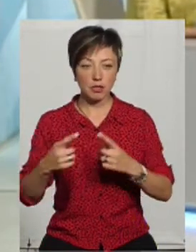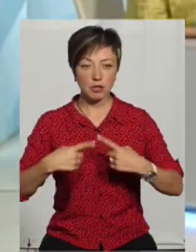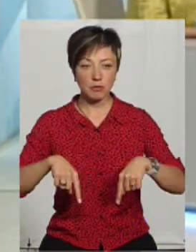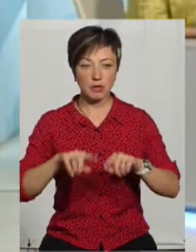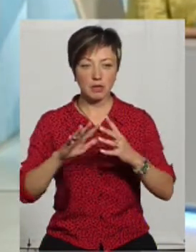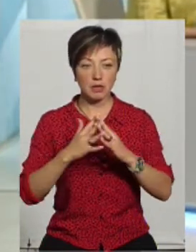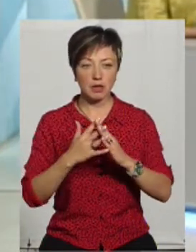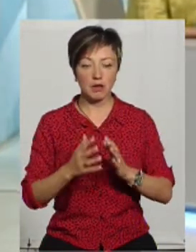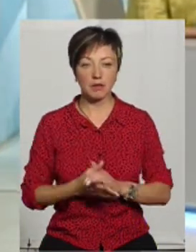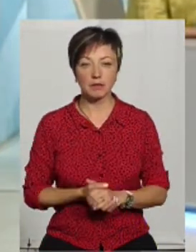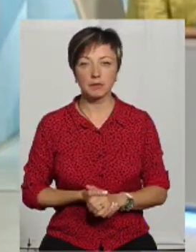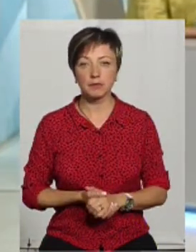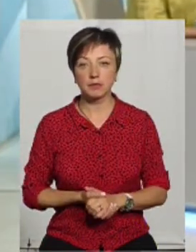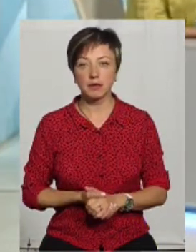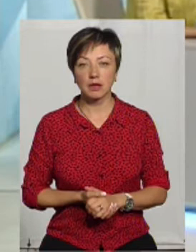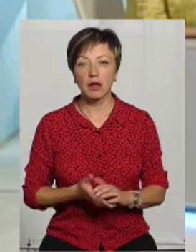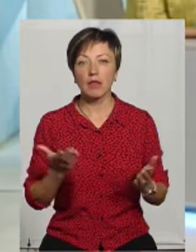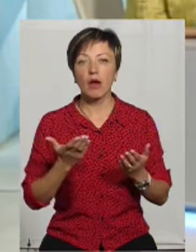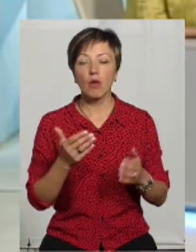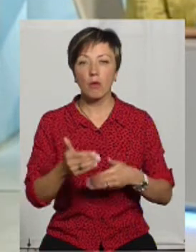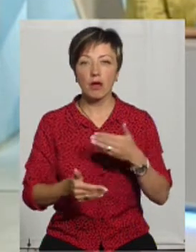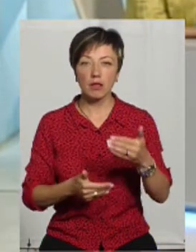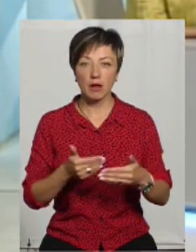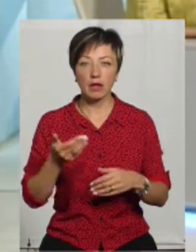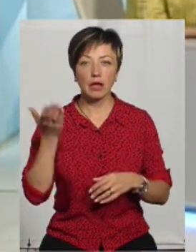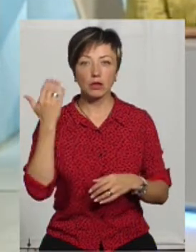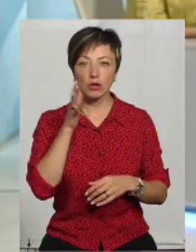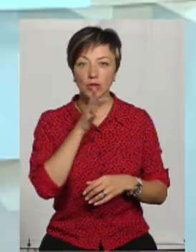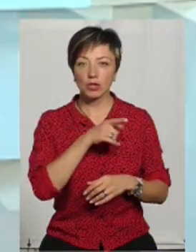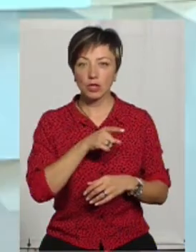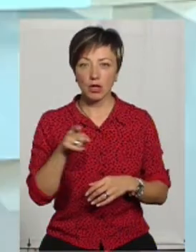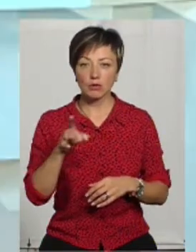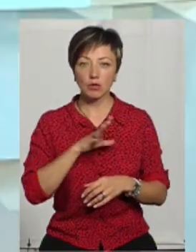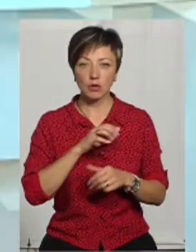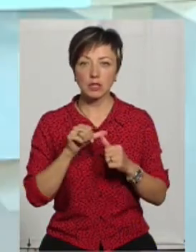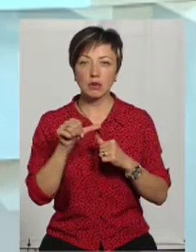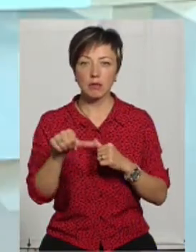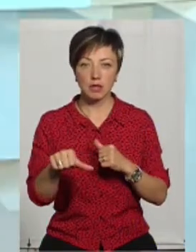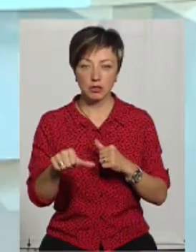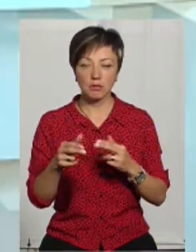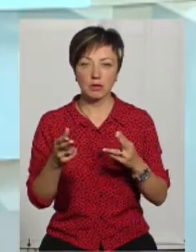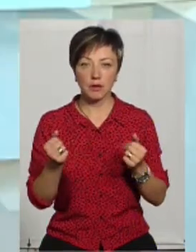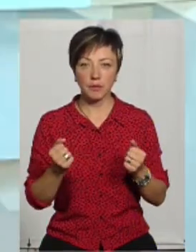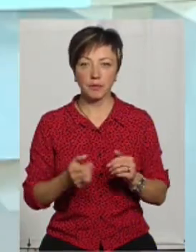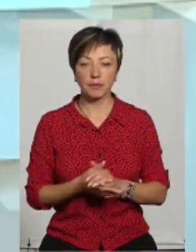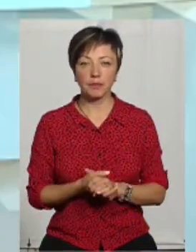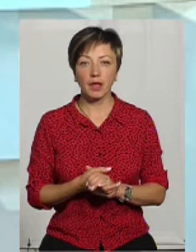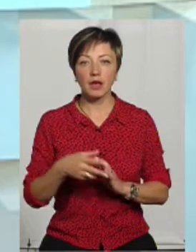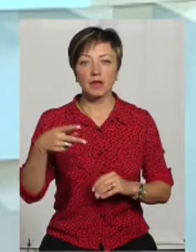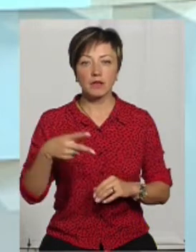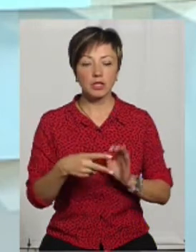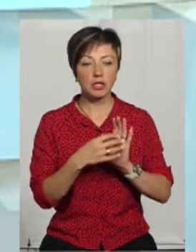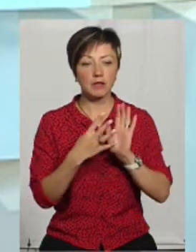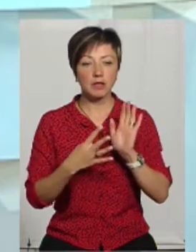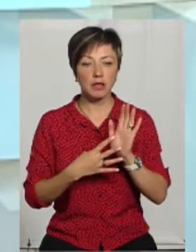пунктів, ну, ці землі. На якому етапі? На той час воно було за межами населених пунктів. Так. В 2019